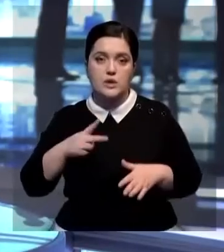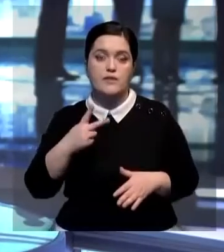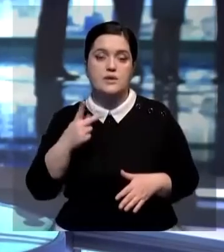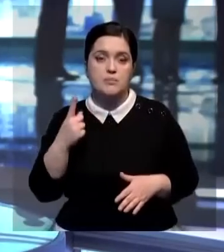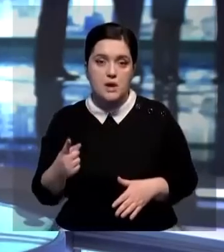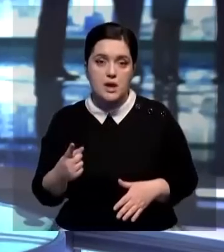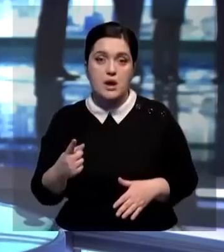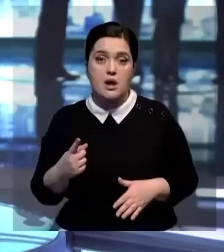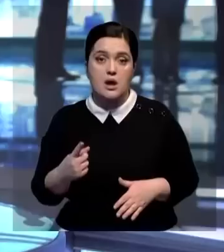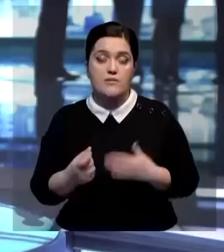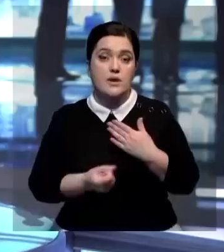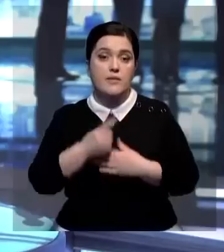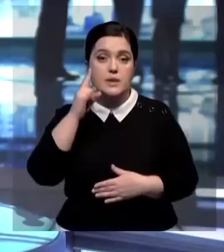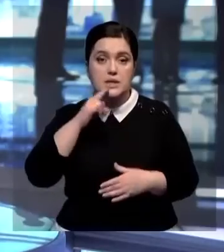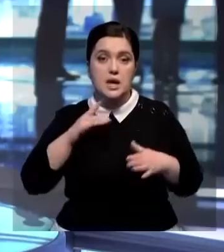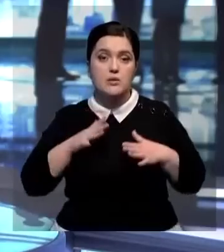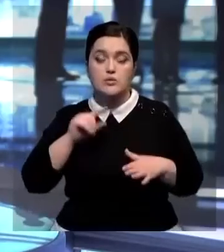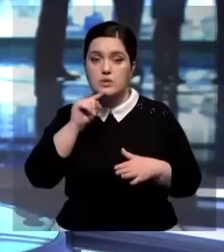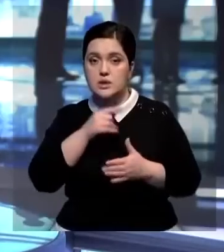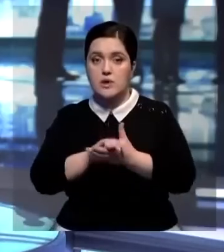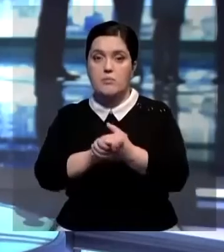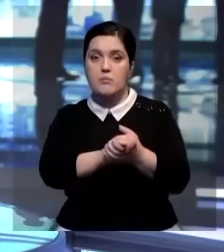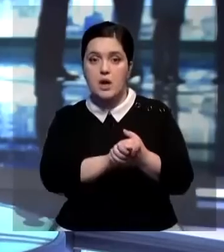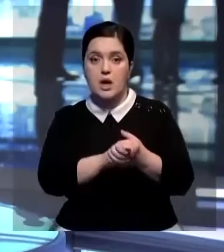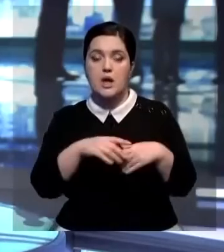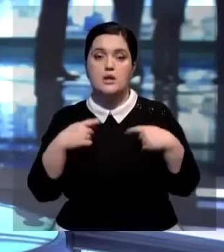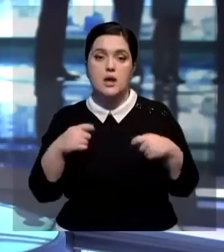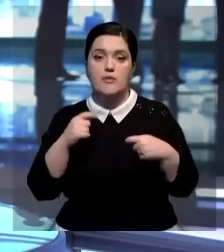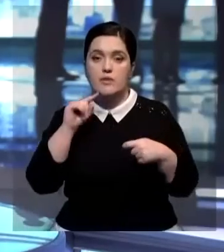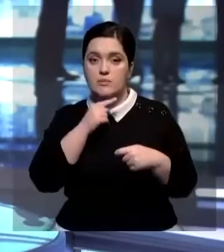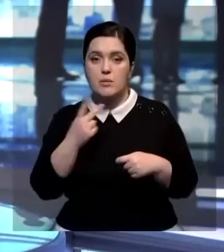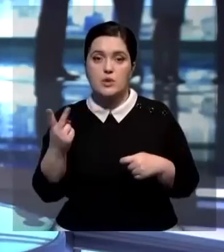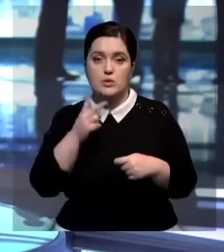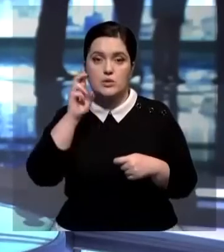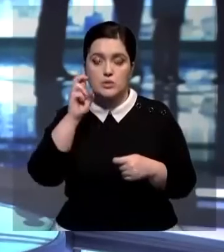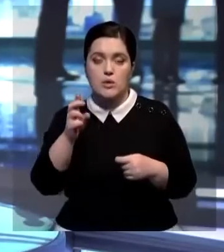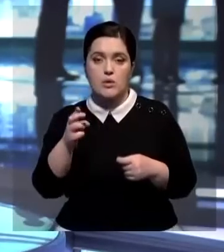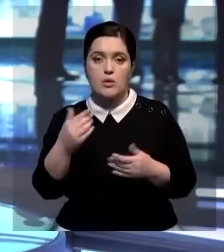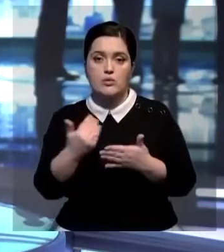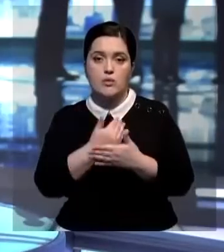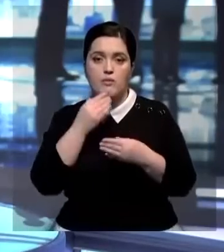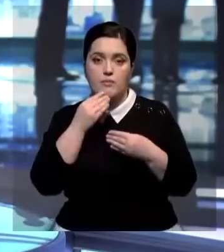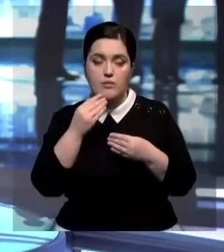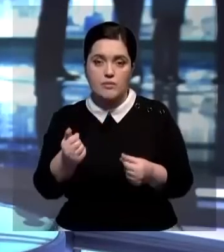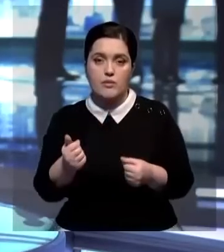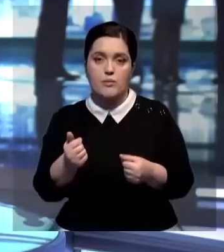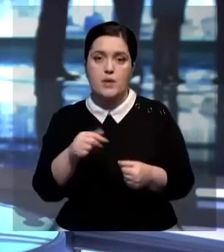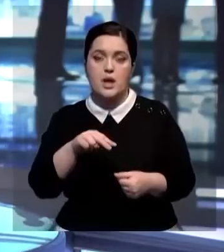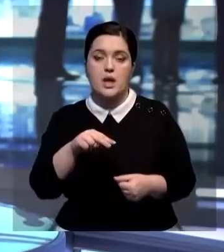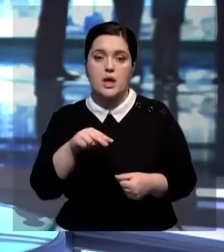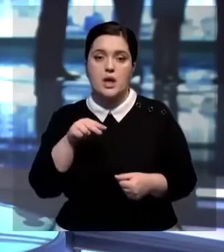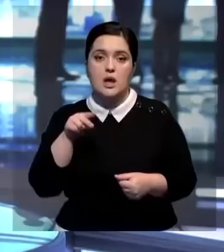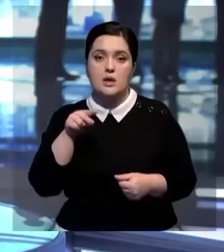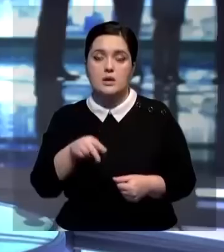2021 году с возникновением Казахстанско-Грузинского экономического союза торгово-экономические отношения двух стран получили новый